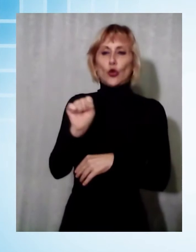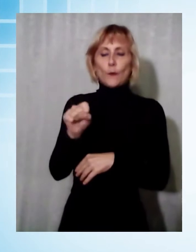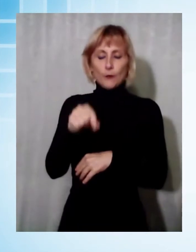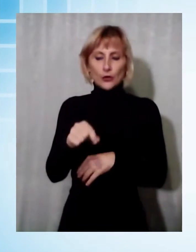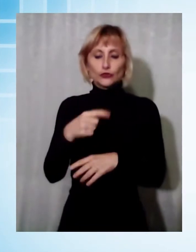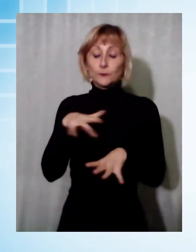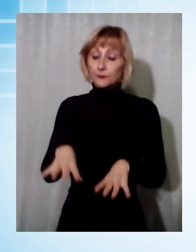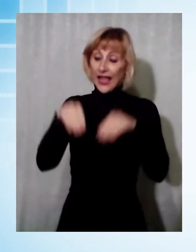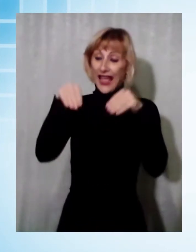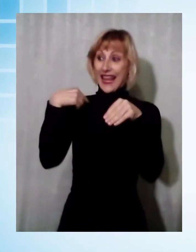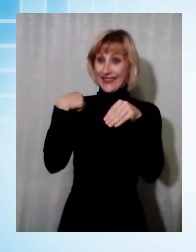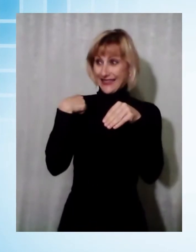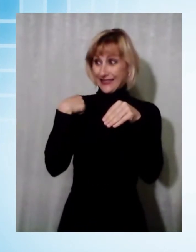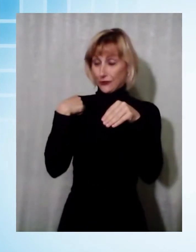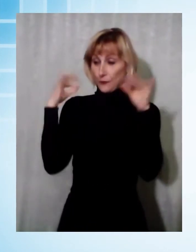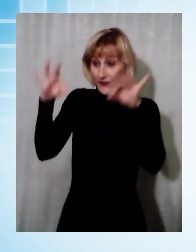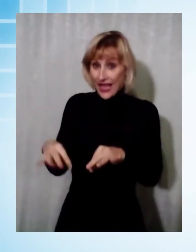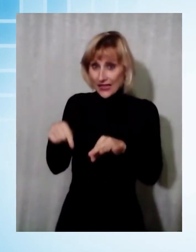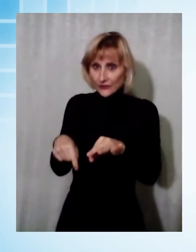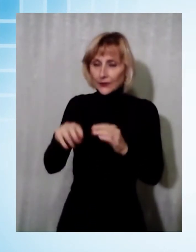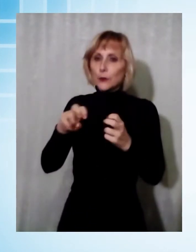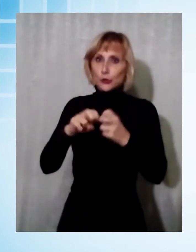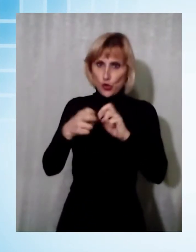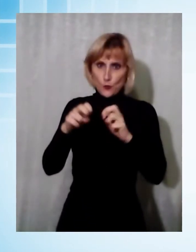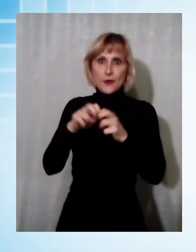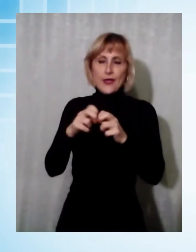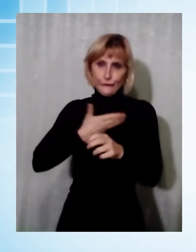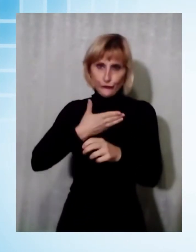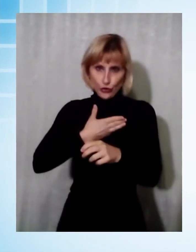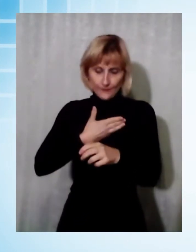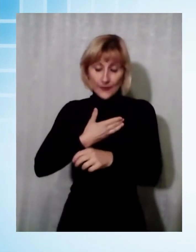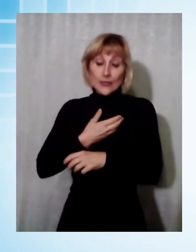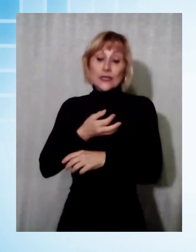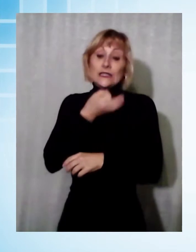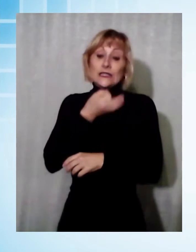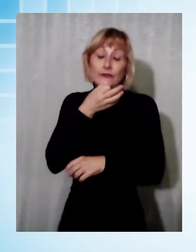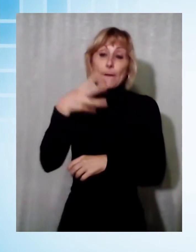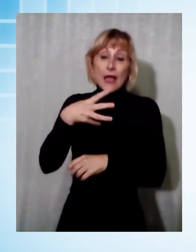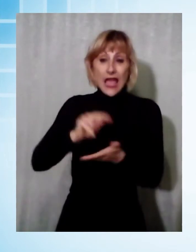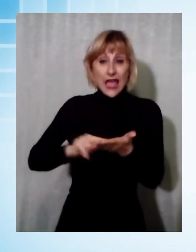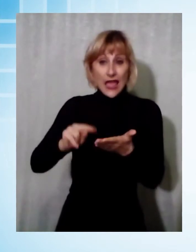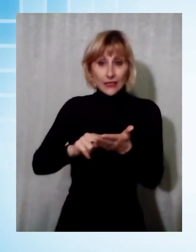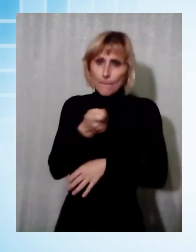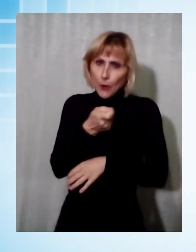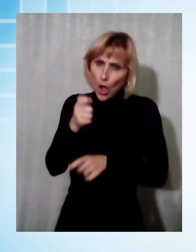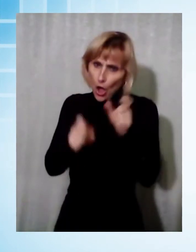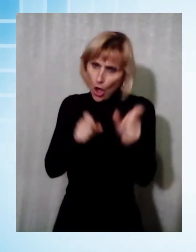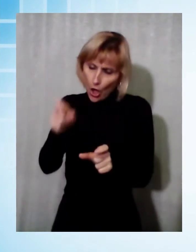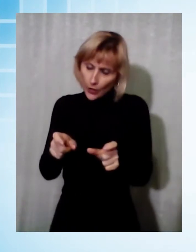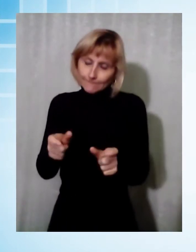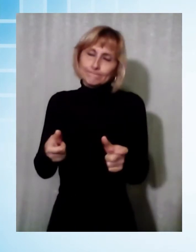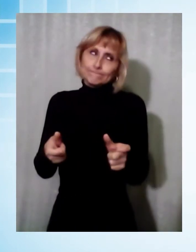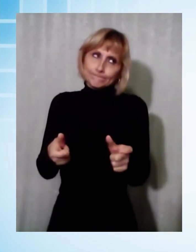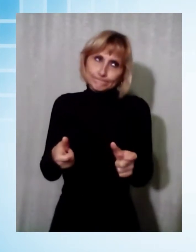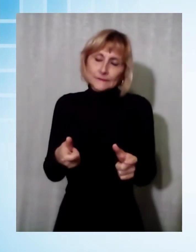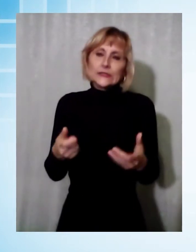quando siamo arrivati erano appunto pochi posti alle scuole medie del territorio. Per questo abbiamo lavorato a